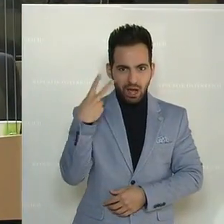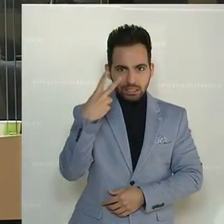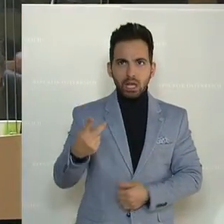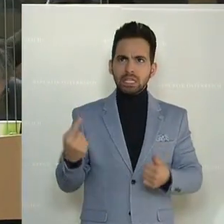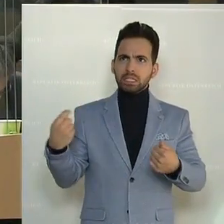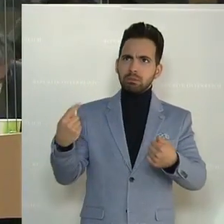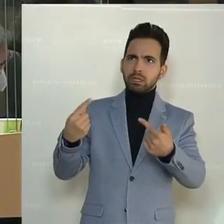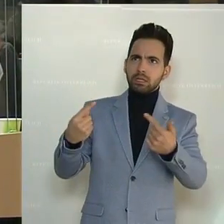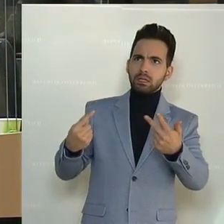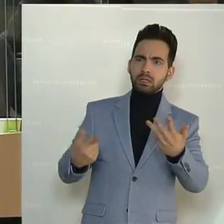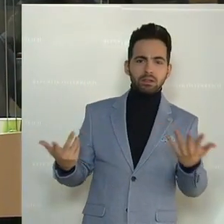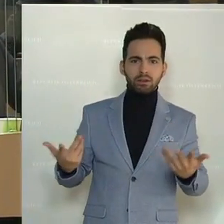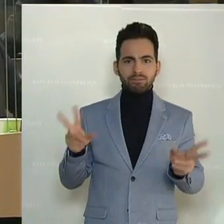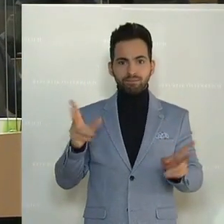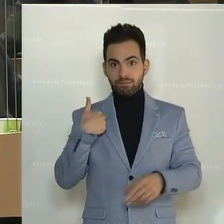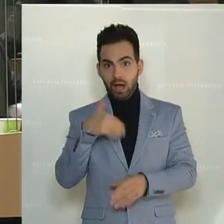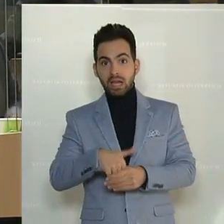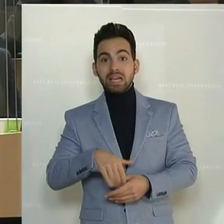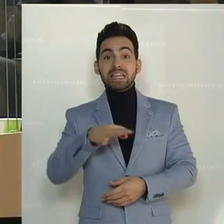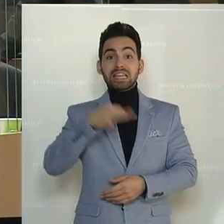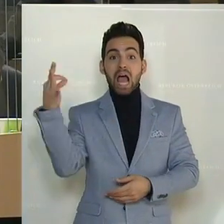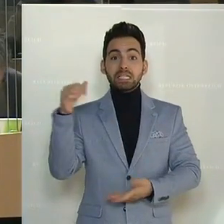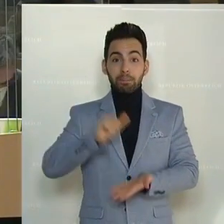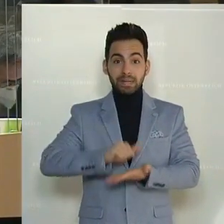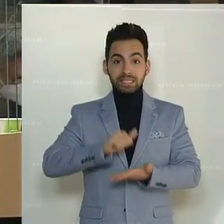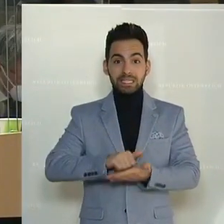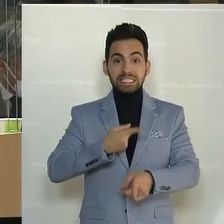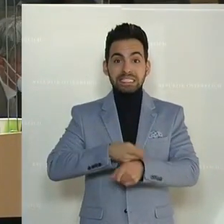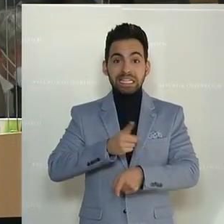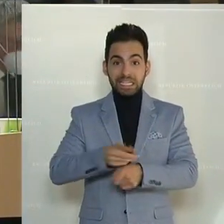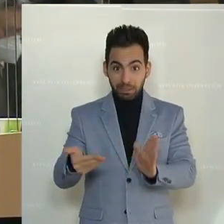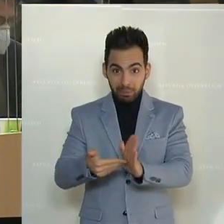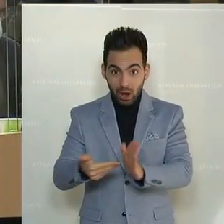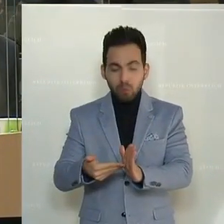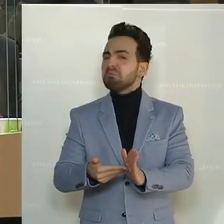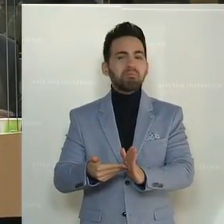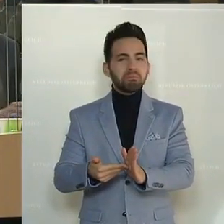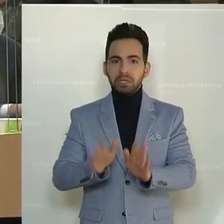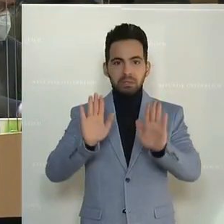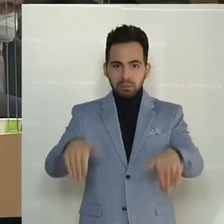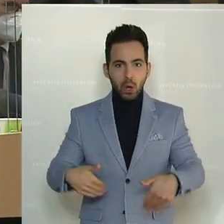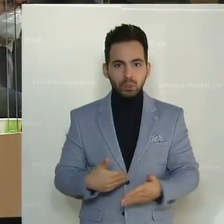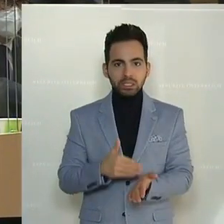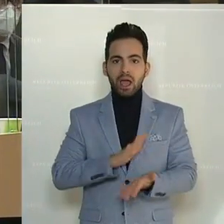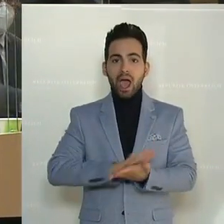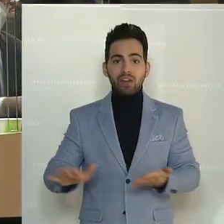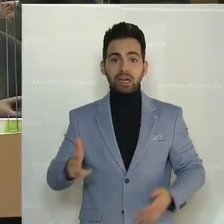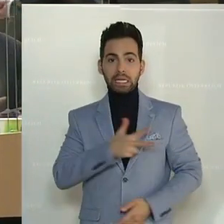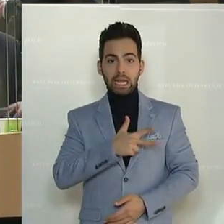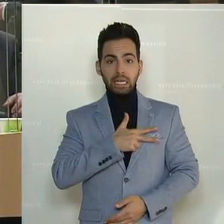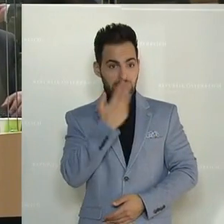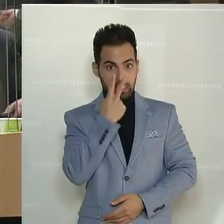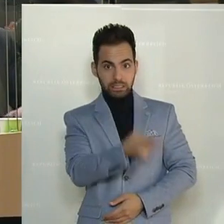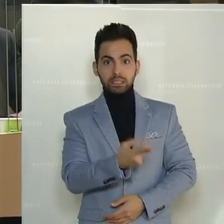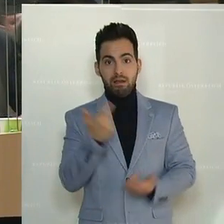Wer glaubt, er für die Satire die Tagespresse braucht, den darf ich belehren. Er kann inzwischen die Realität